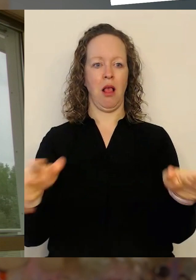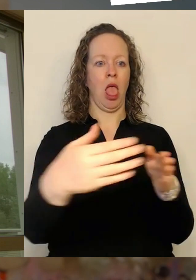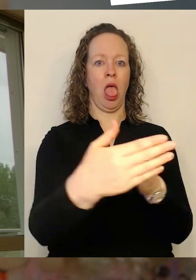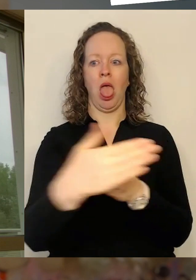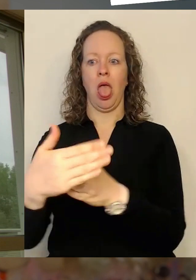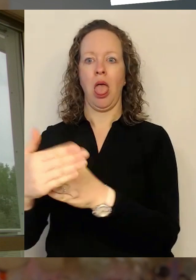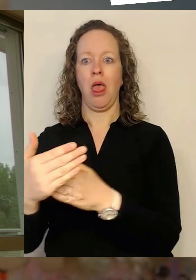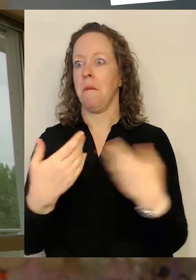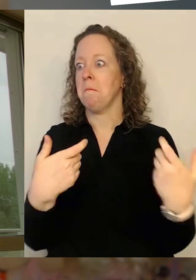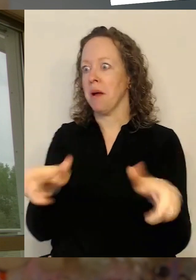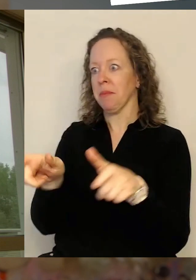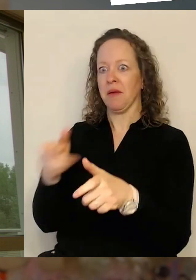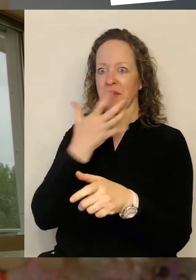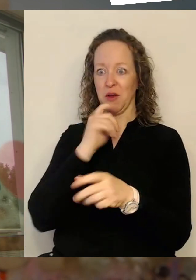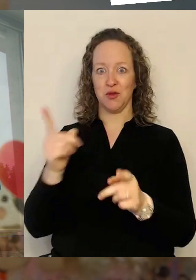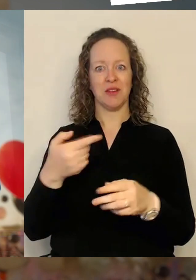Digitaltag genau das richtige Format.